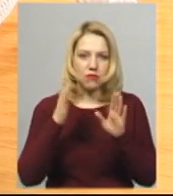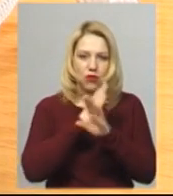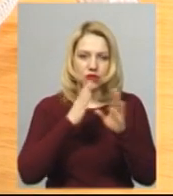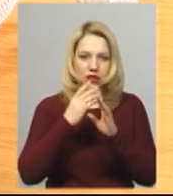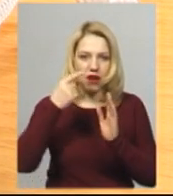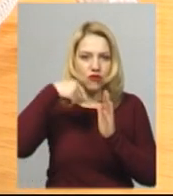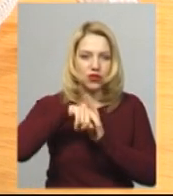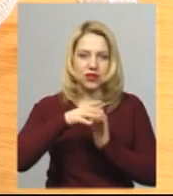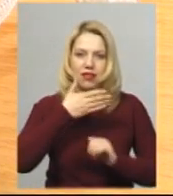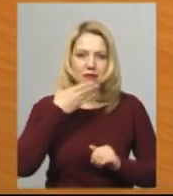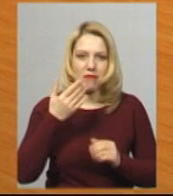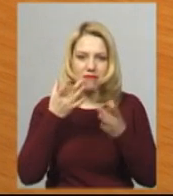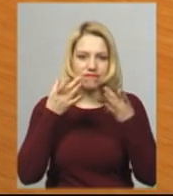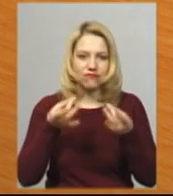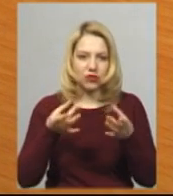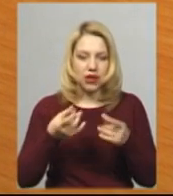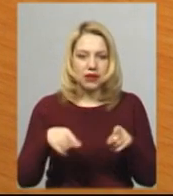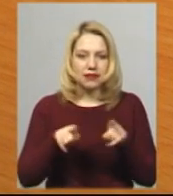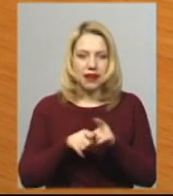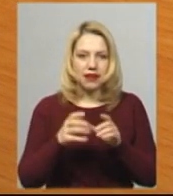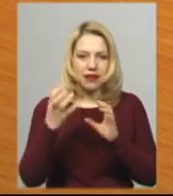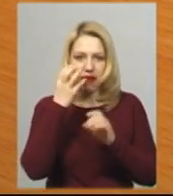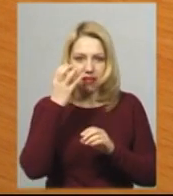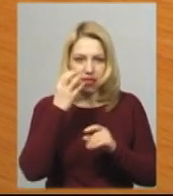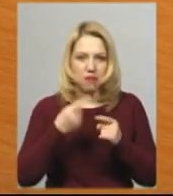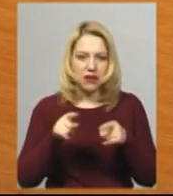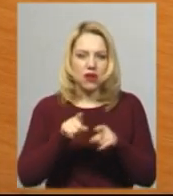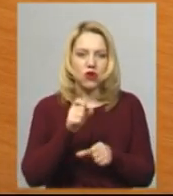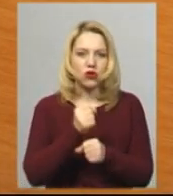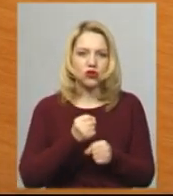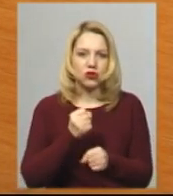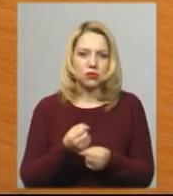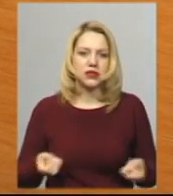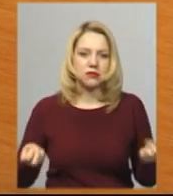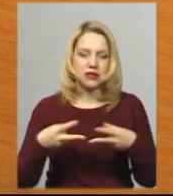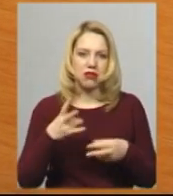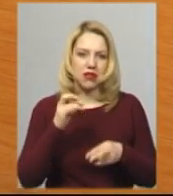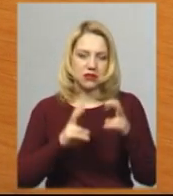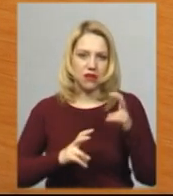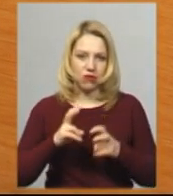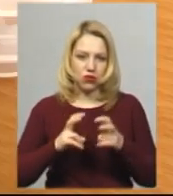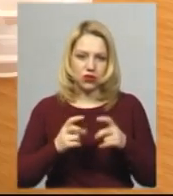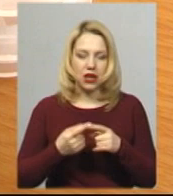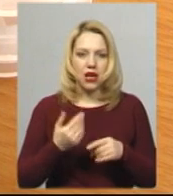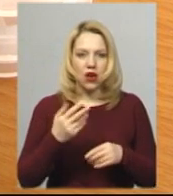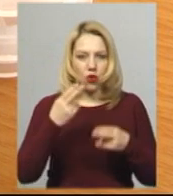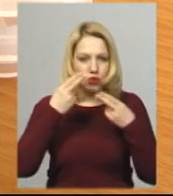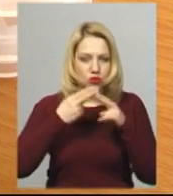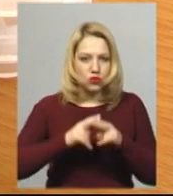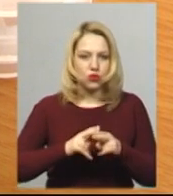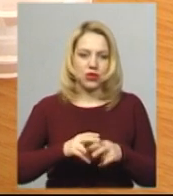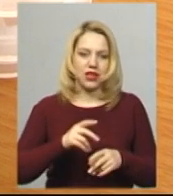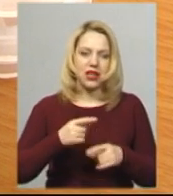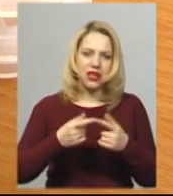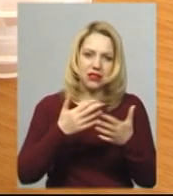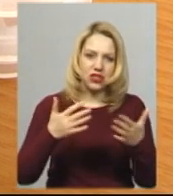конденсату від подиху людини. Такий клапан, каже інженер заводу Сергій Матосов, розробили і виготовляють на заводі. За його словами, конструктори, технологи, інженери